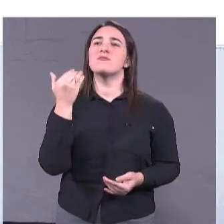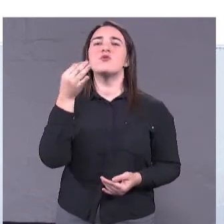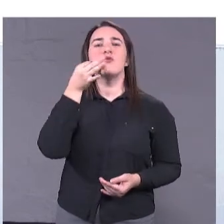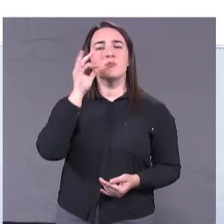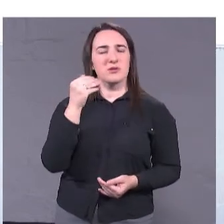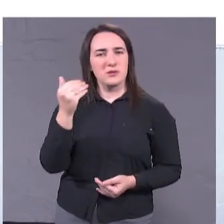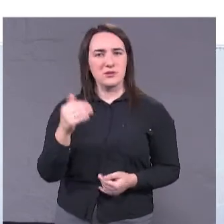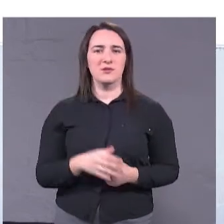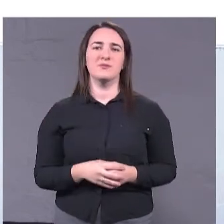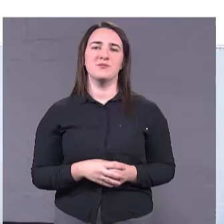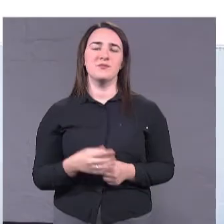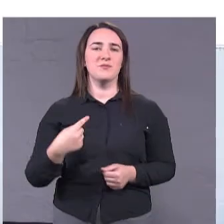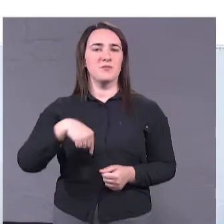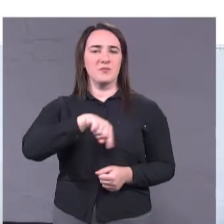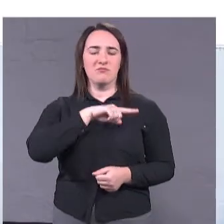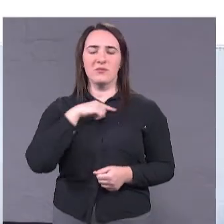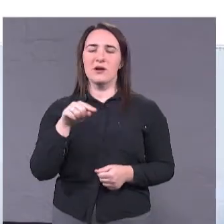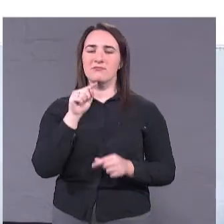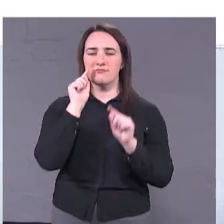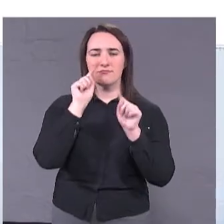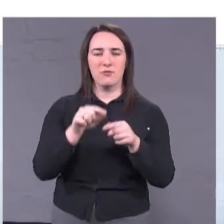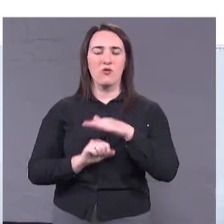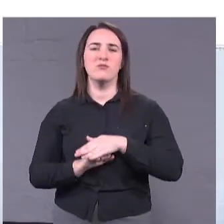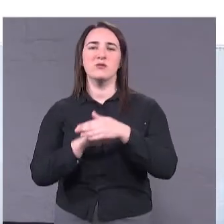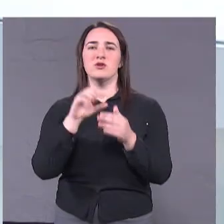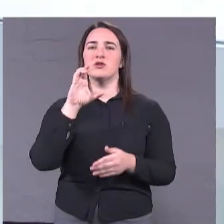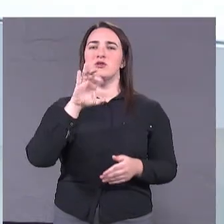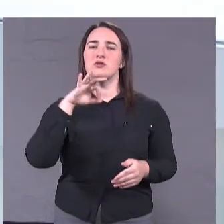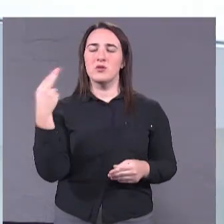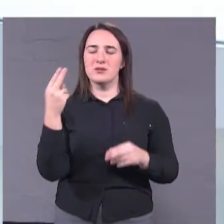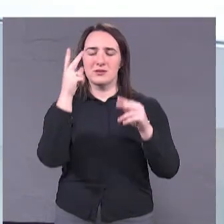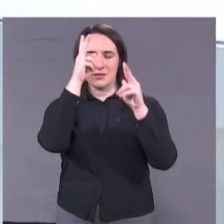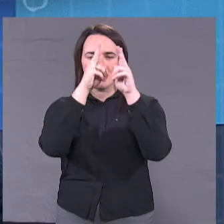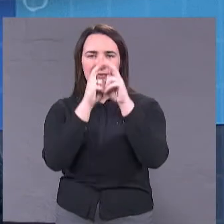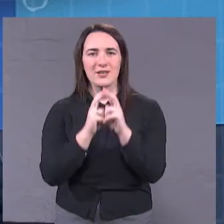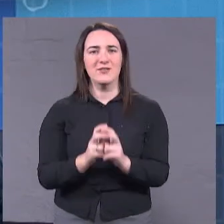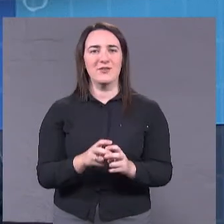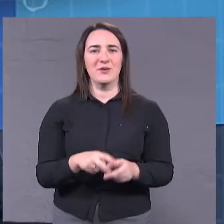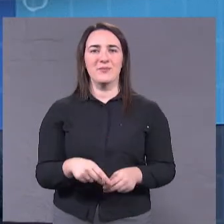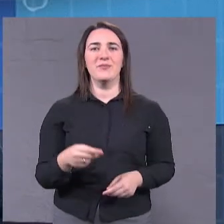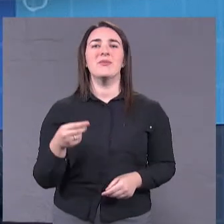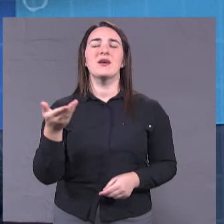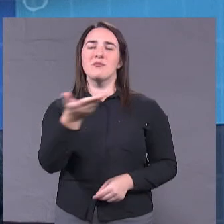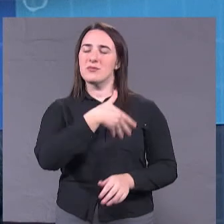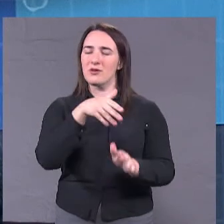Ми опирались на соціологічні исследування, на изучення